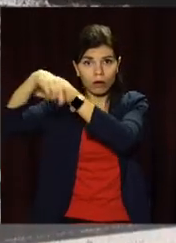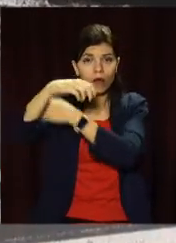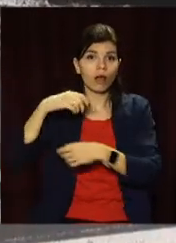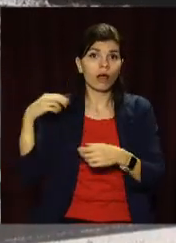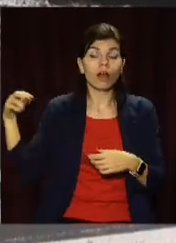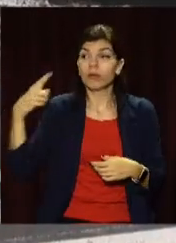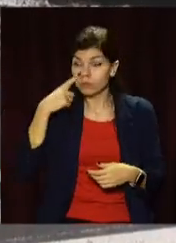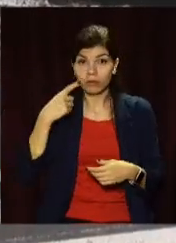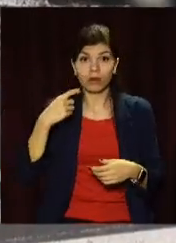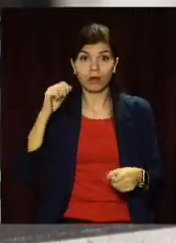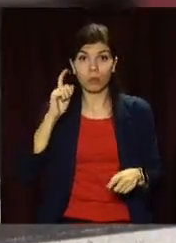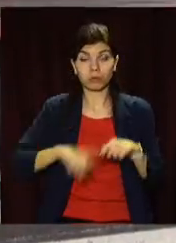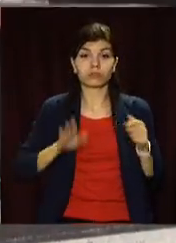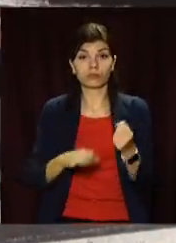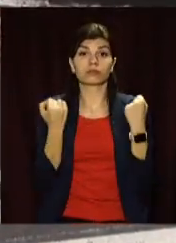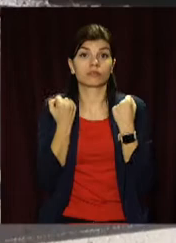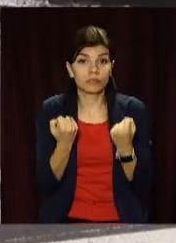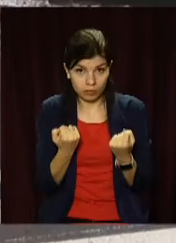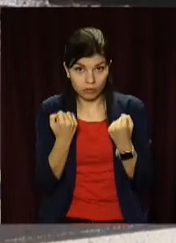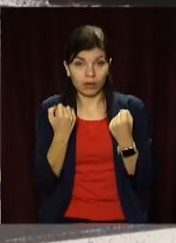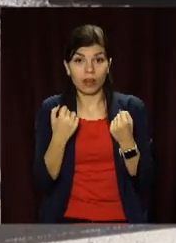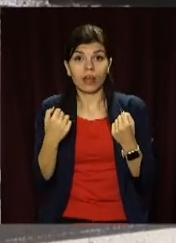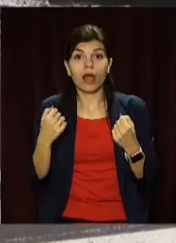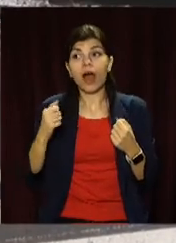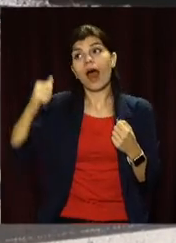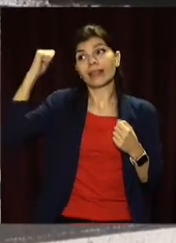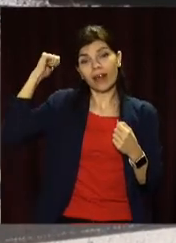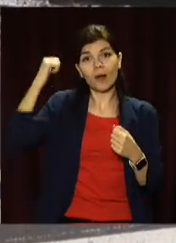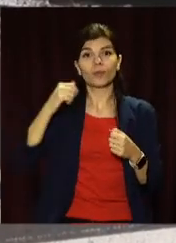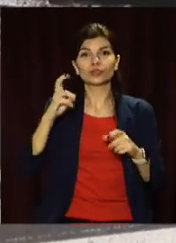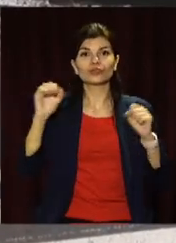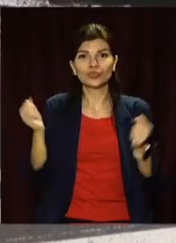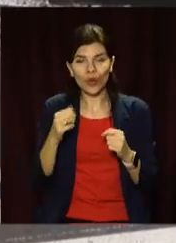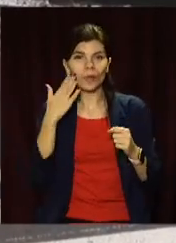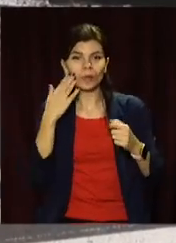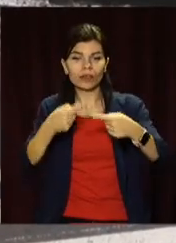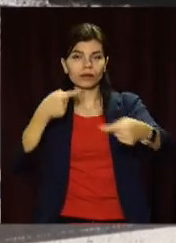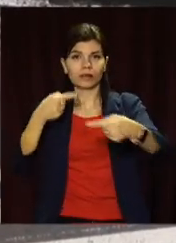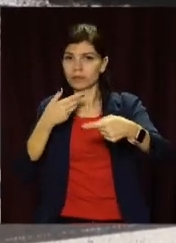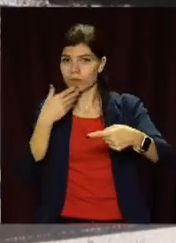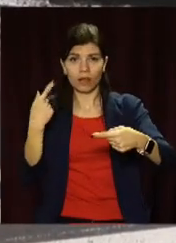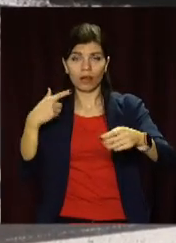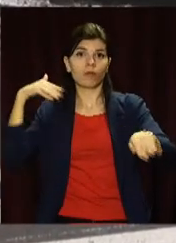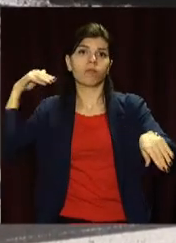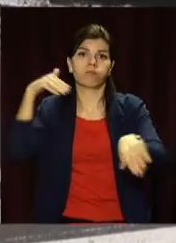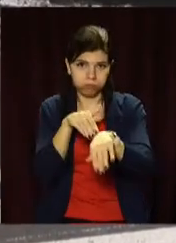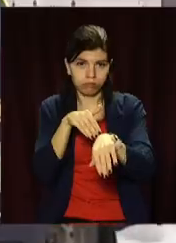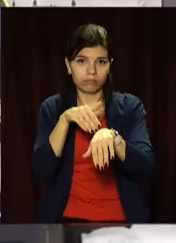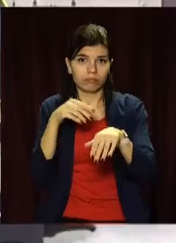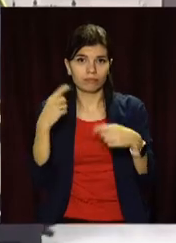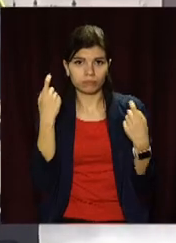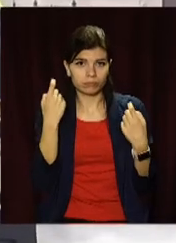я зупинился. Сзади, не соблюдає дистанцію і скоростний режим, в'їхав «Рено» в «Логан».